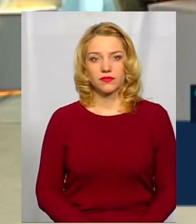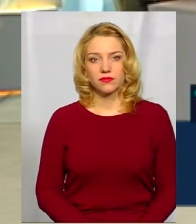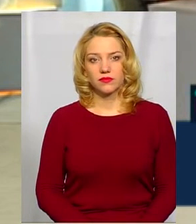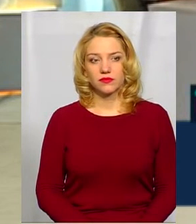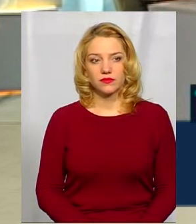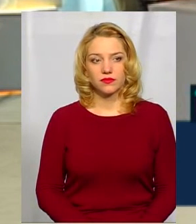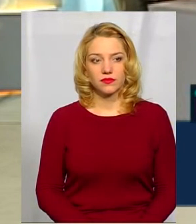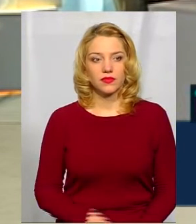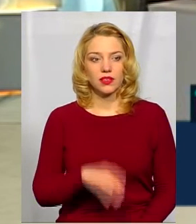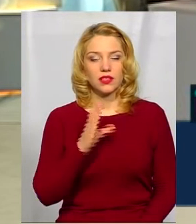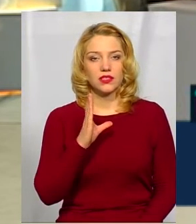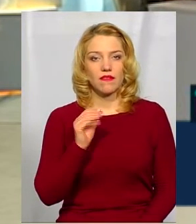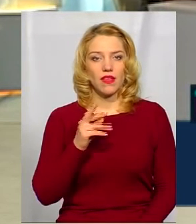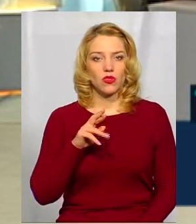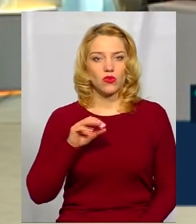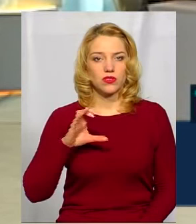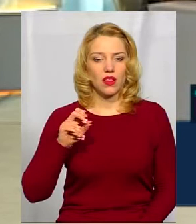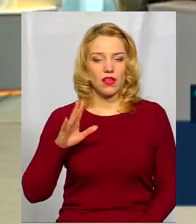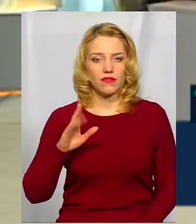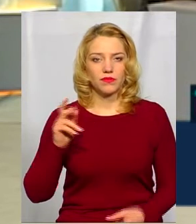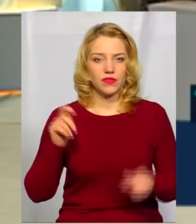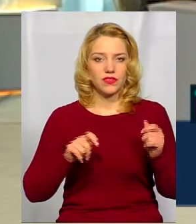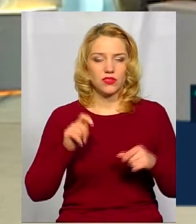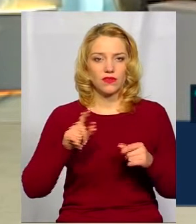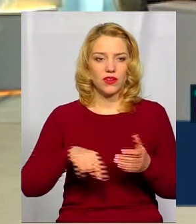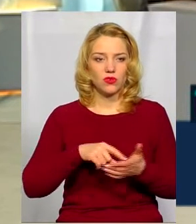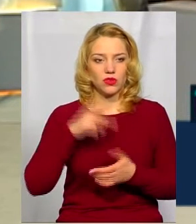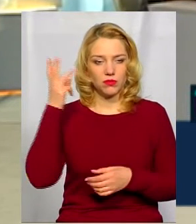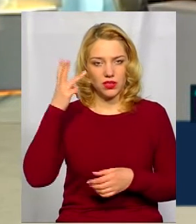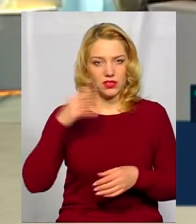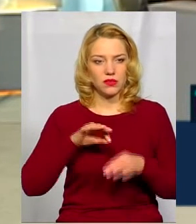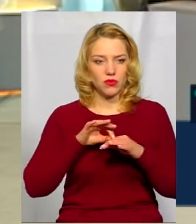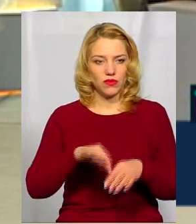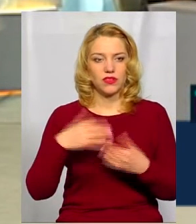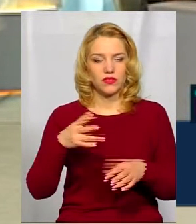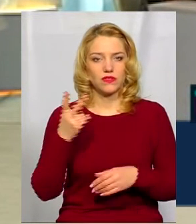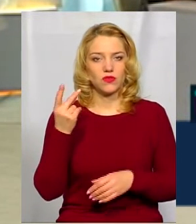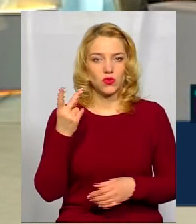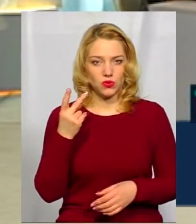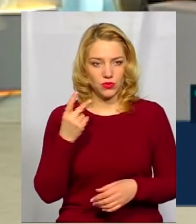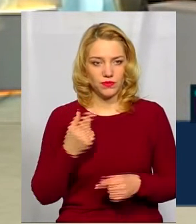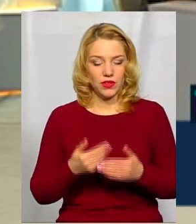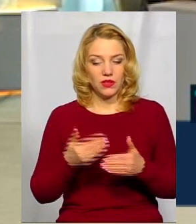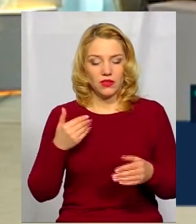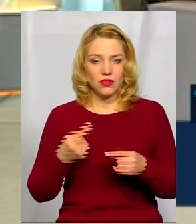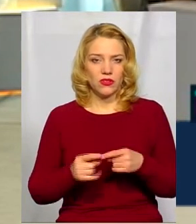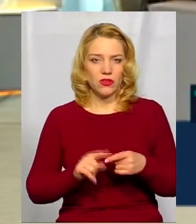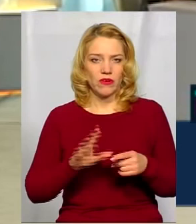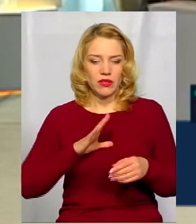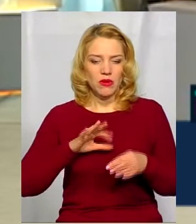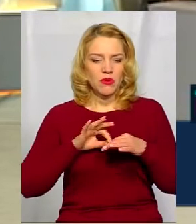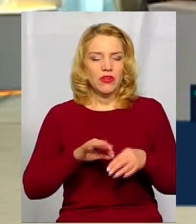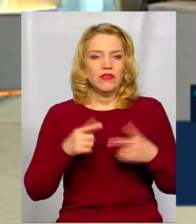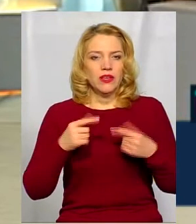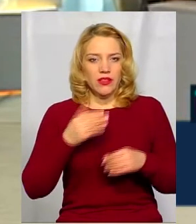Пане Святославе, фестиваль у Хмельницькому пройшов вдруге. До цього він відбувався